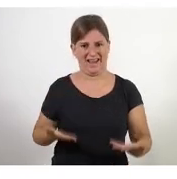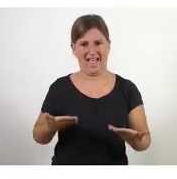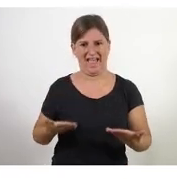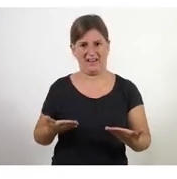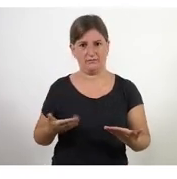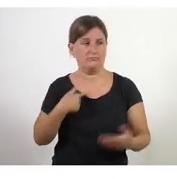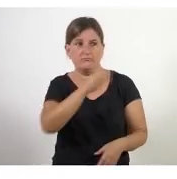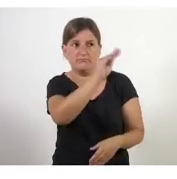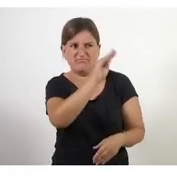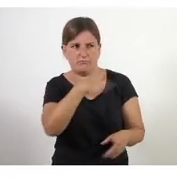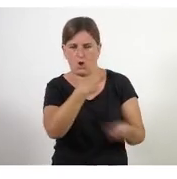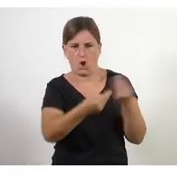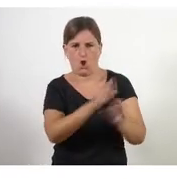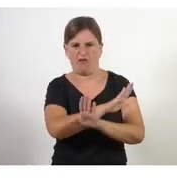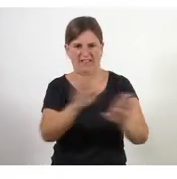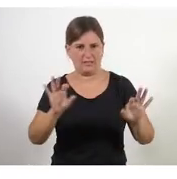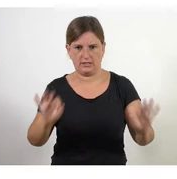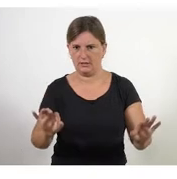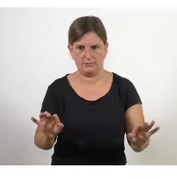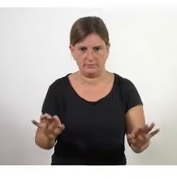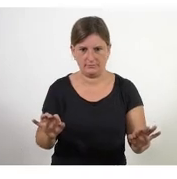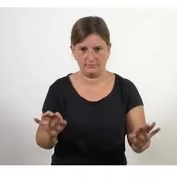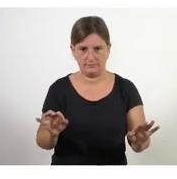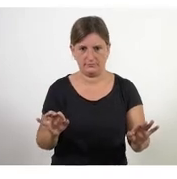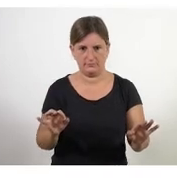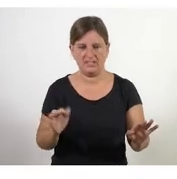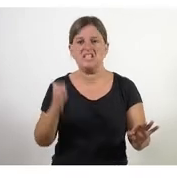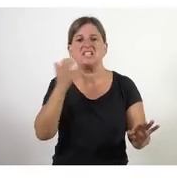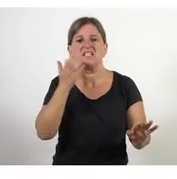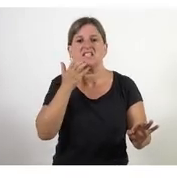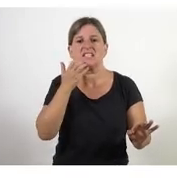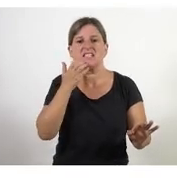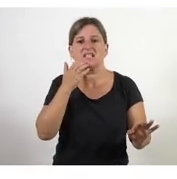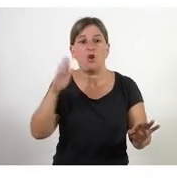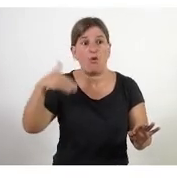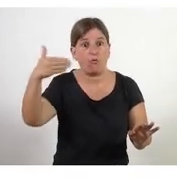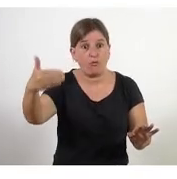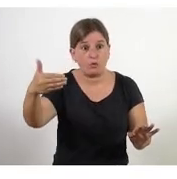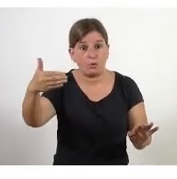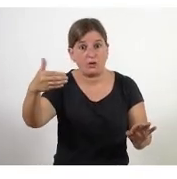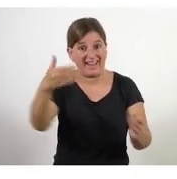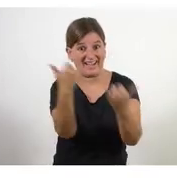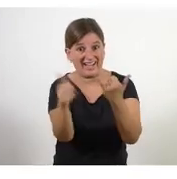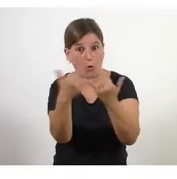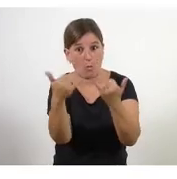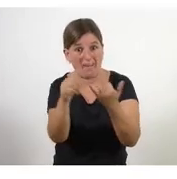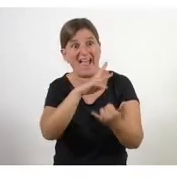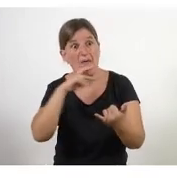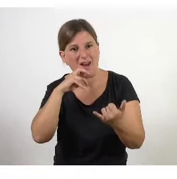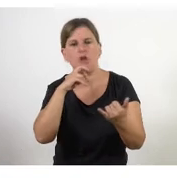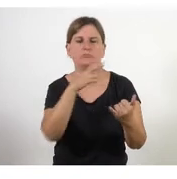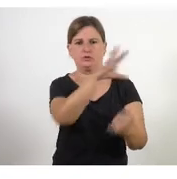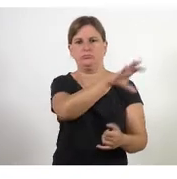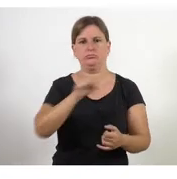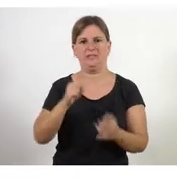comuniques que no ho faràs i que si arriba un dia on allò aporta valor ho fas però si no